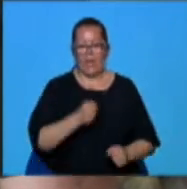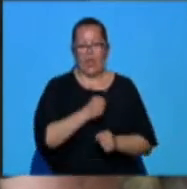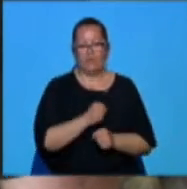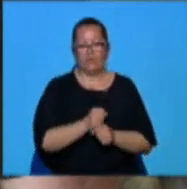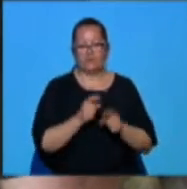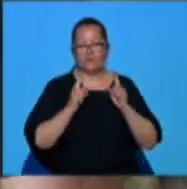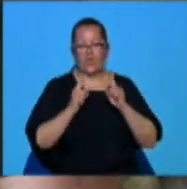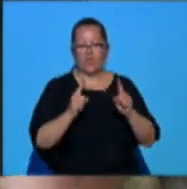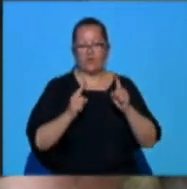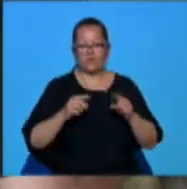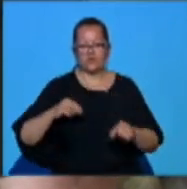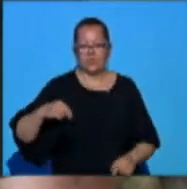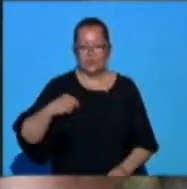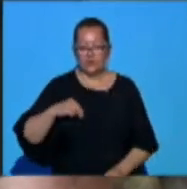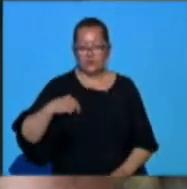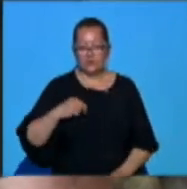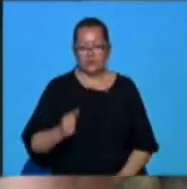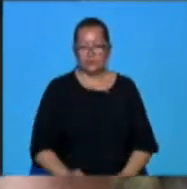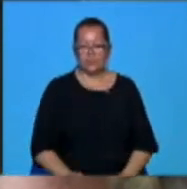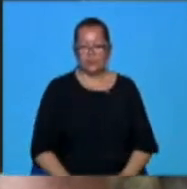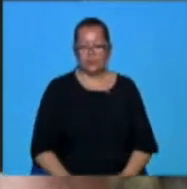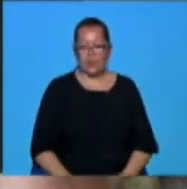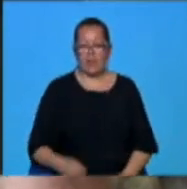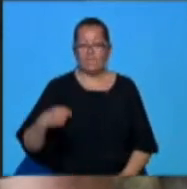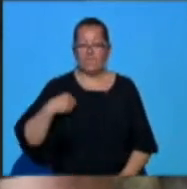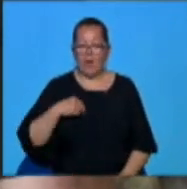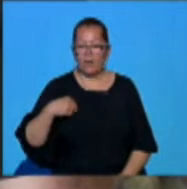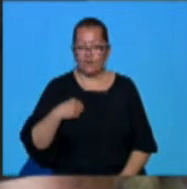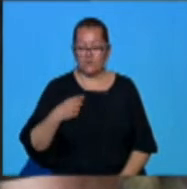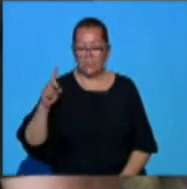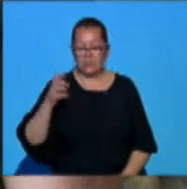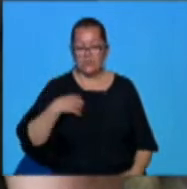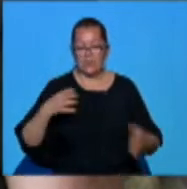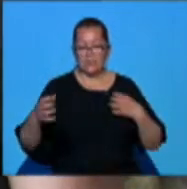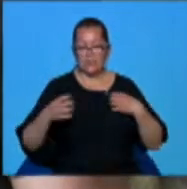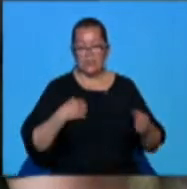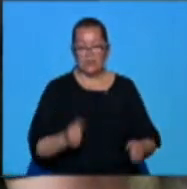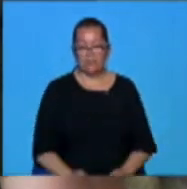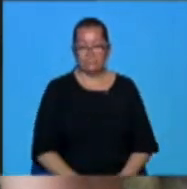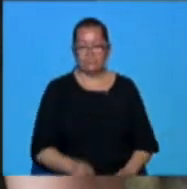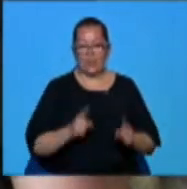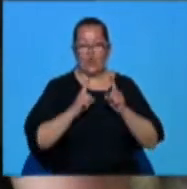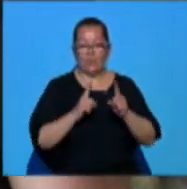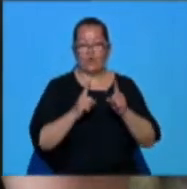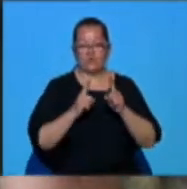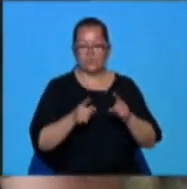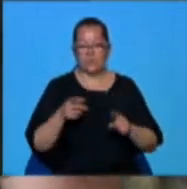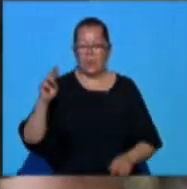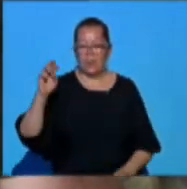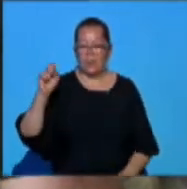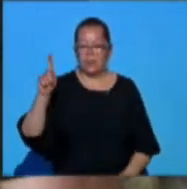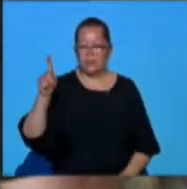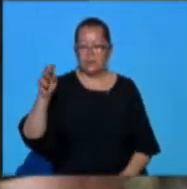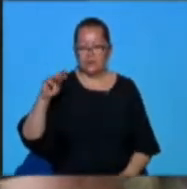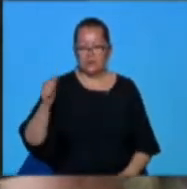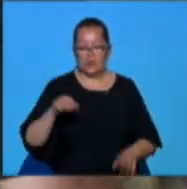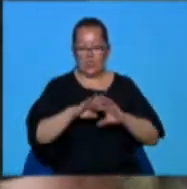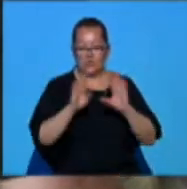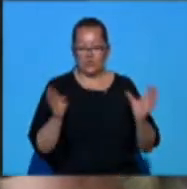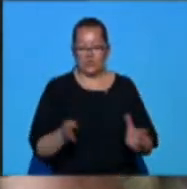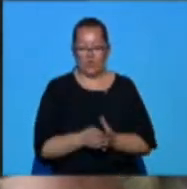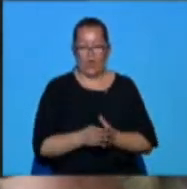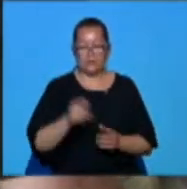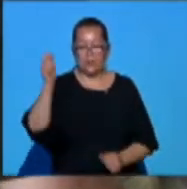studenții facultății de teatru, au făcut cursuri cu, la Craiova, cursuri cu regizori din toată